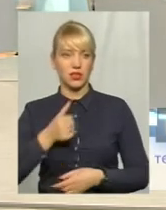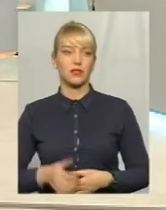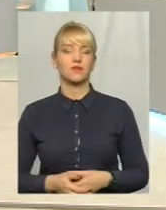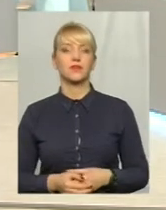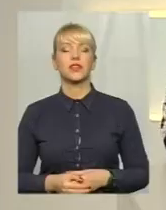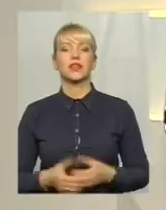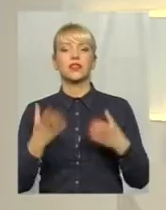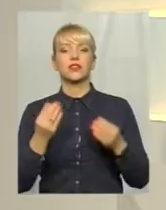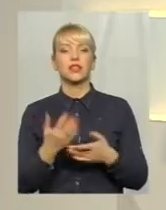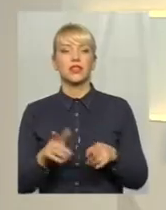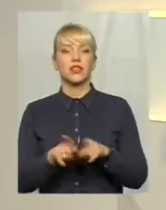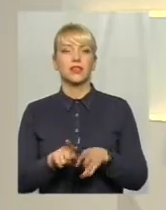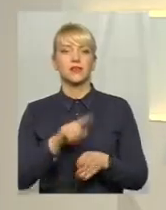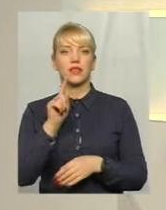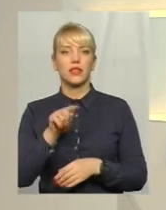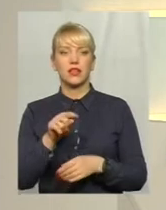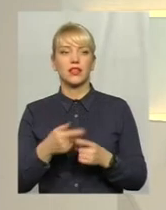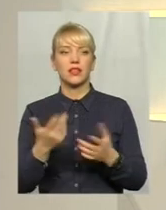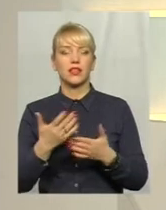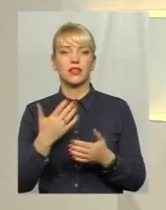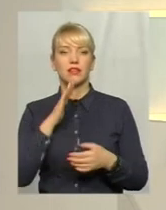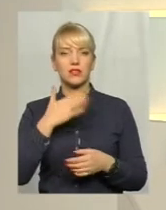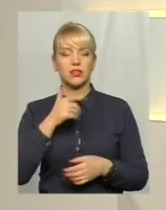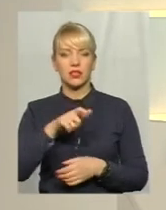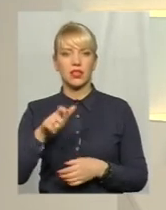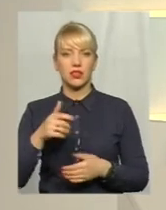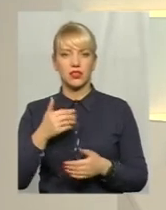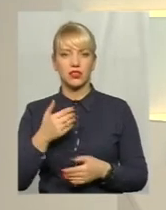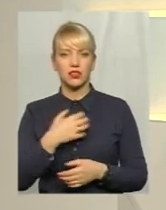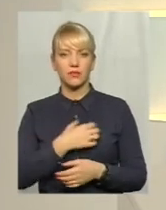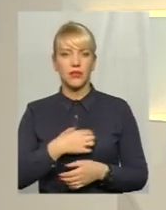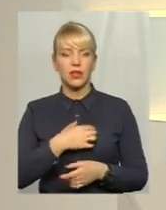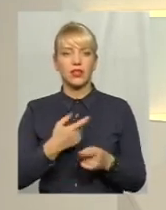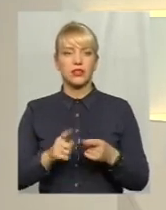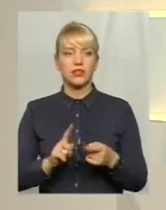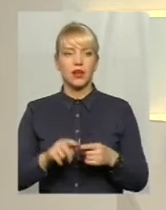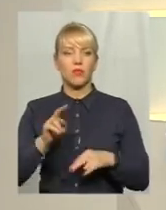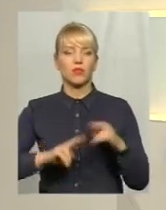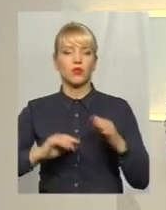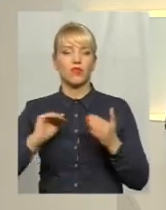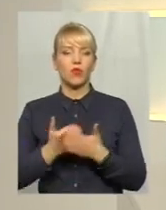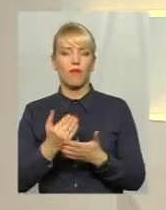Ще є таке питання, яке хвилює наших телеглядачів, це все ж таки побудова нового корпусу.